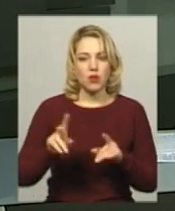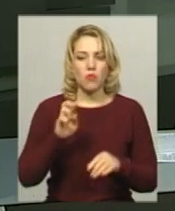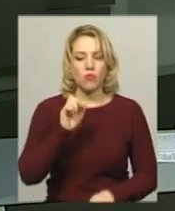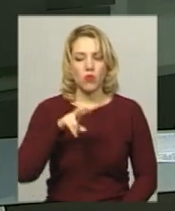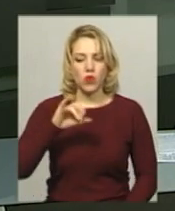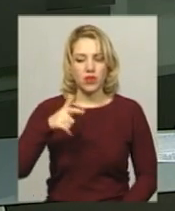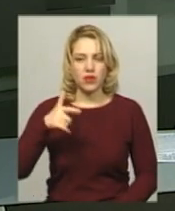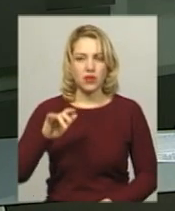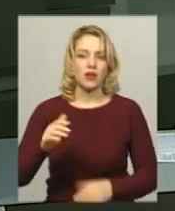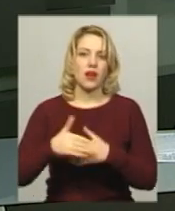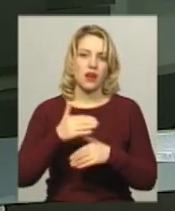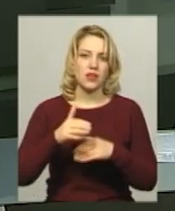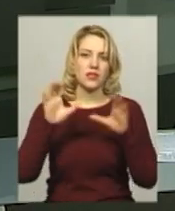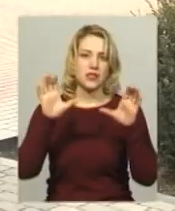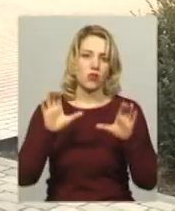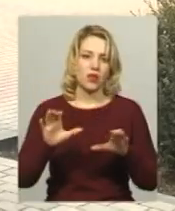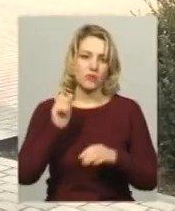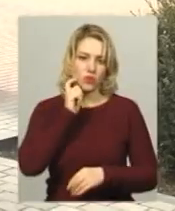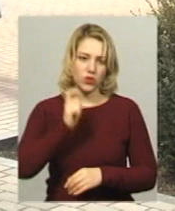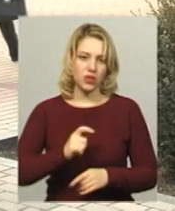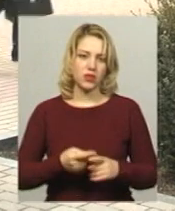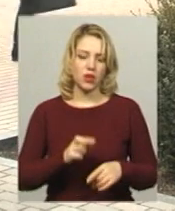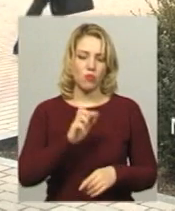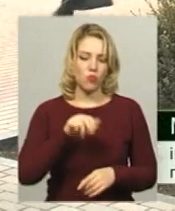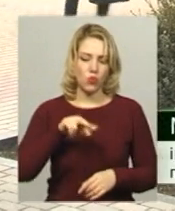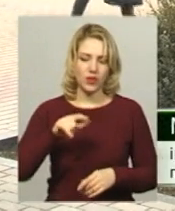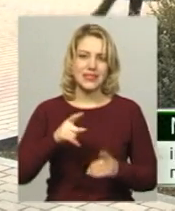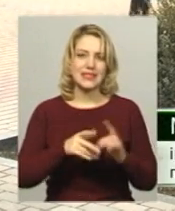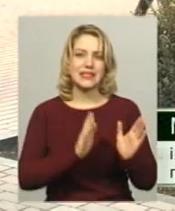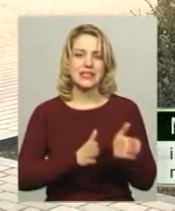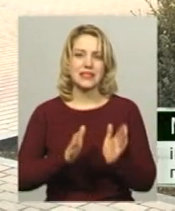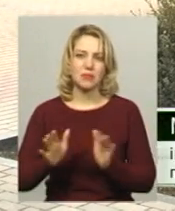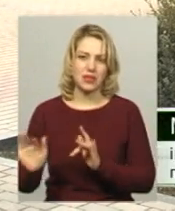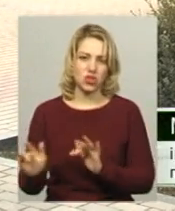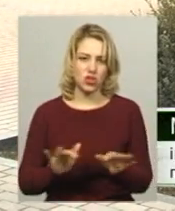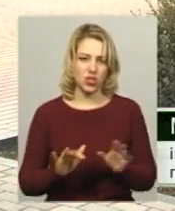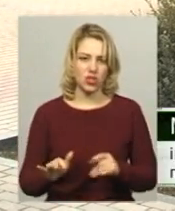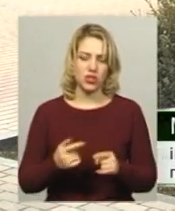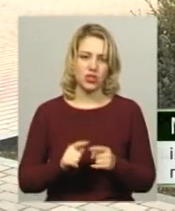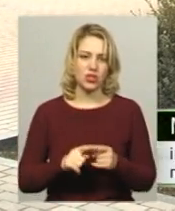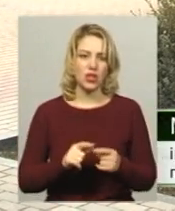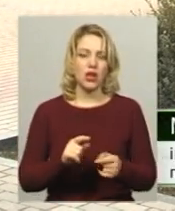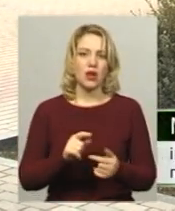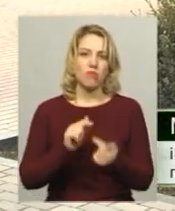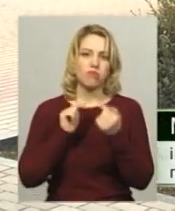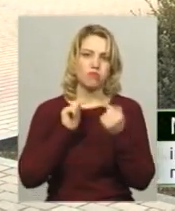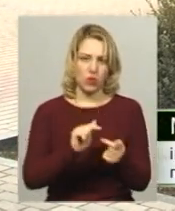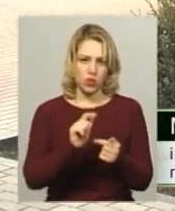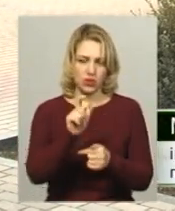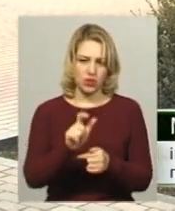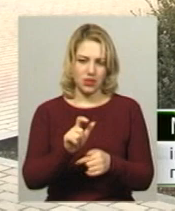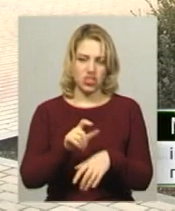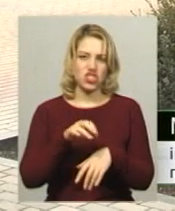законодавством України. Булінг – це систематичні дії, наприклад, булера, направлені на жертву, без